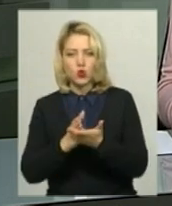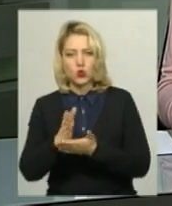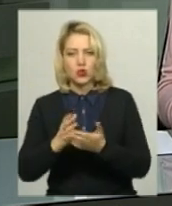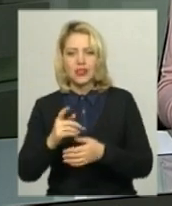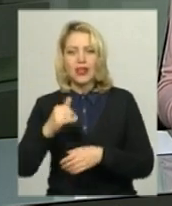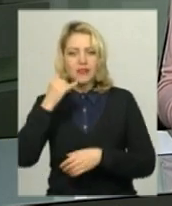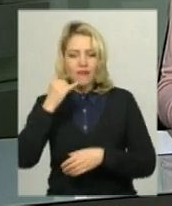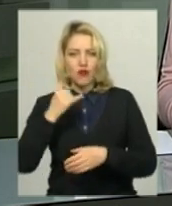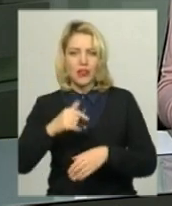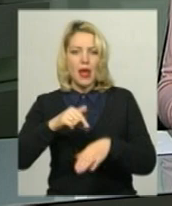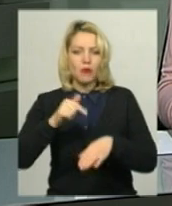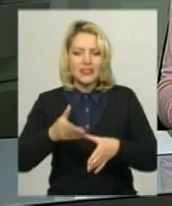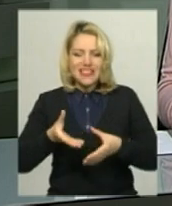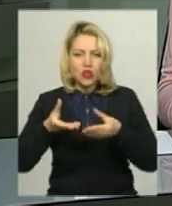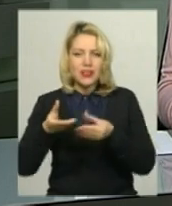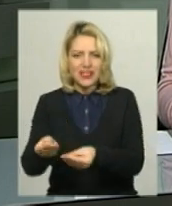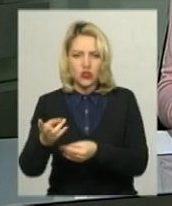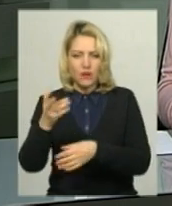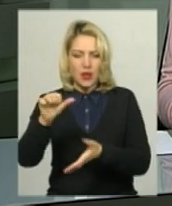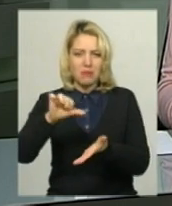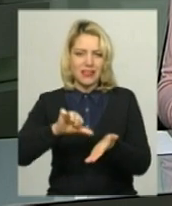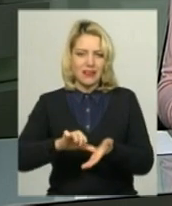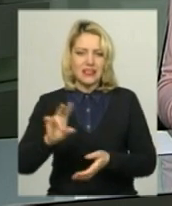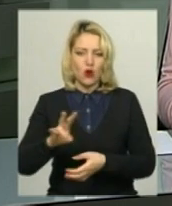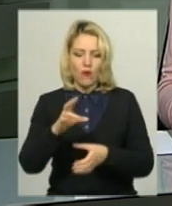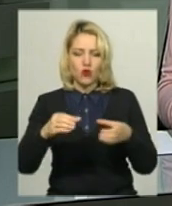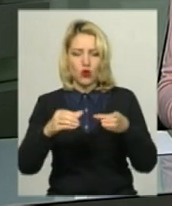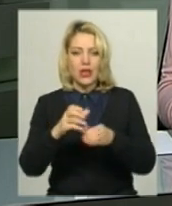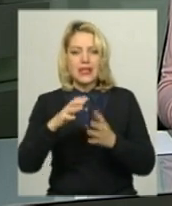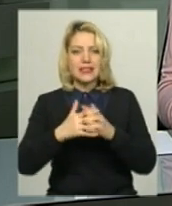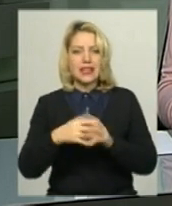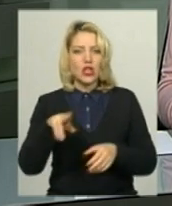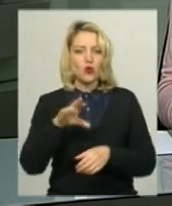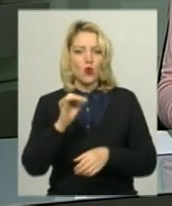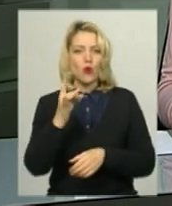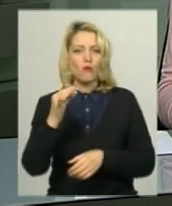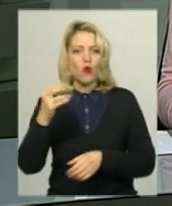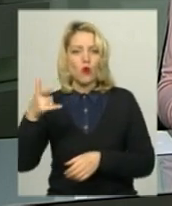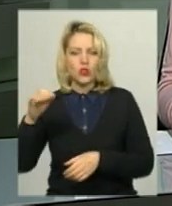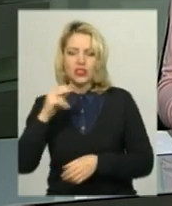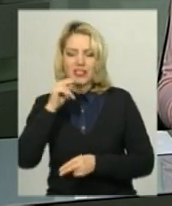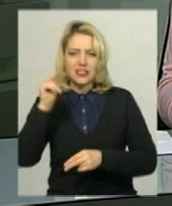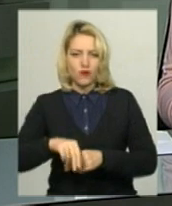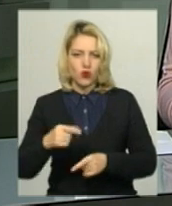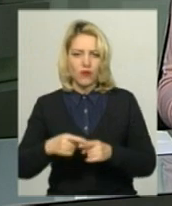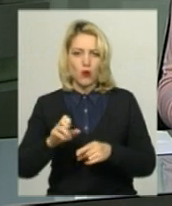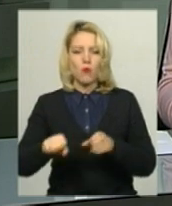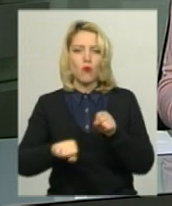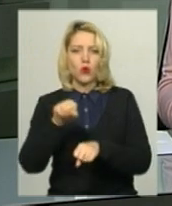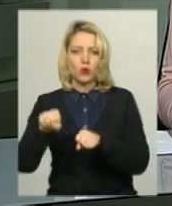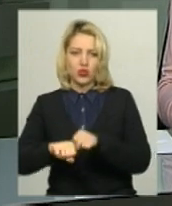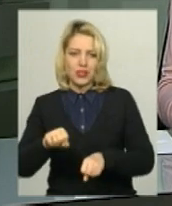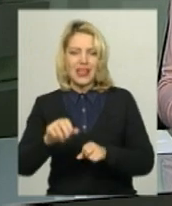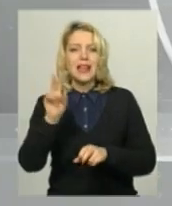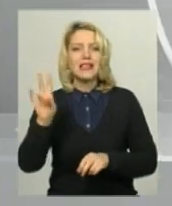емоційно тиснув на представницю церковної громади в селі Доброгорща та звинувачував його та прихожан в порушенні церковних канонів.